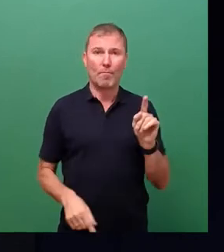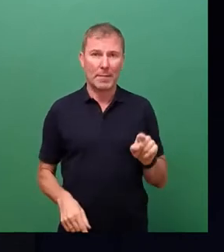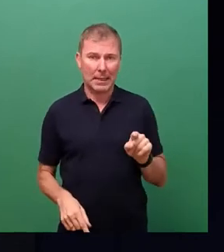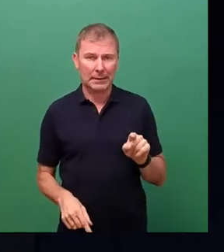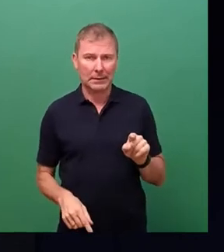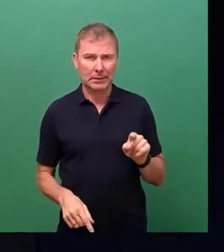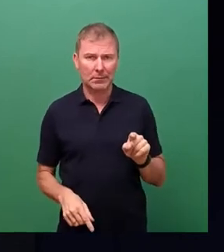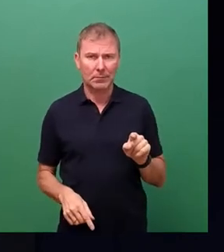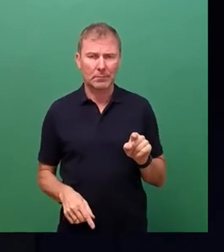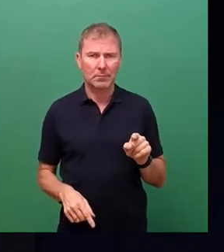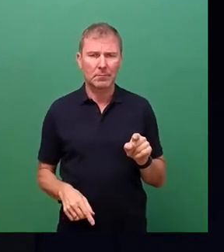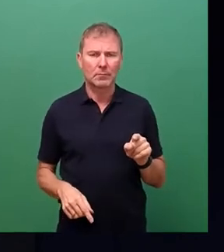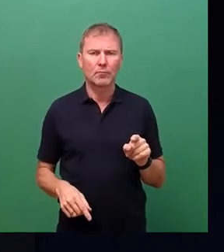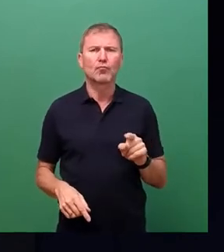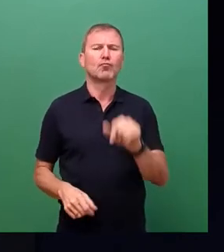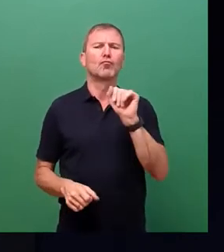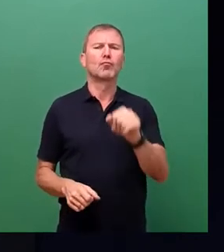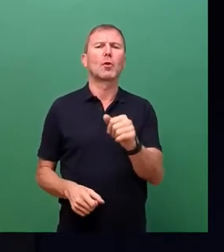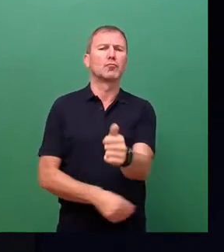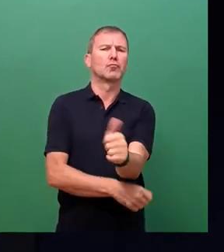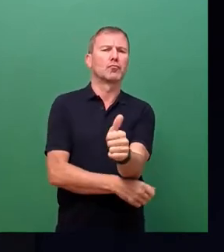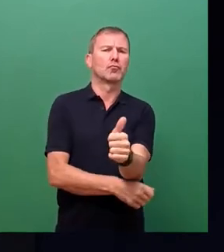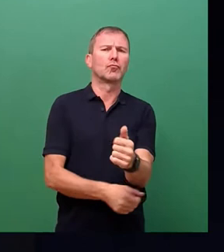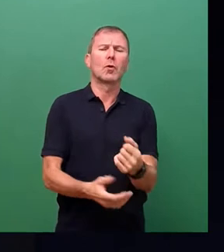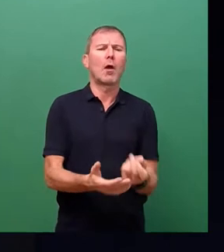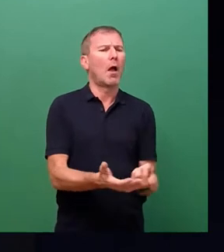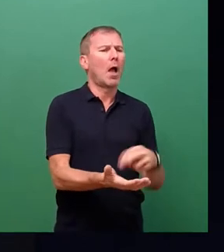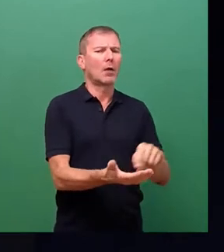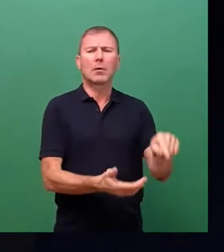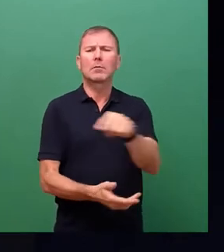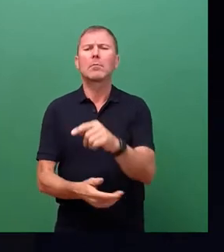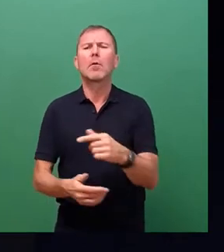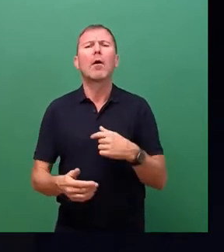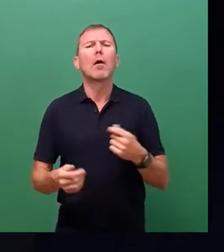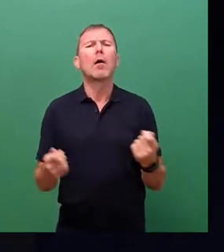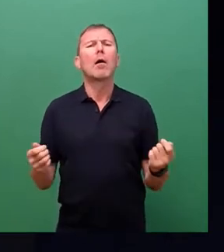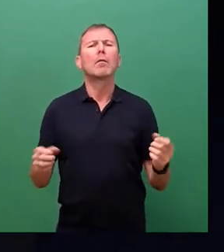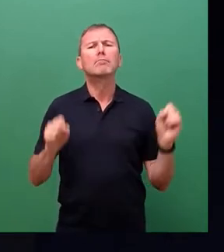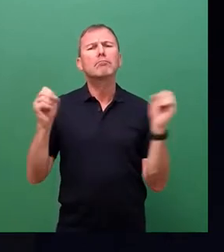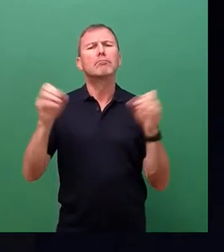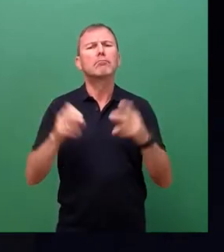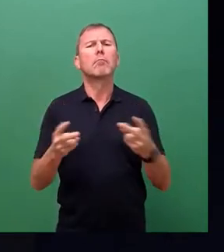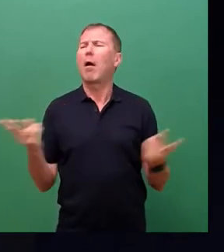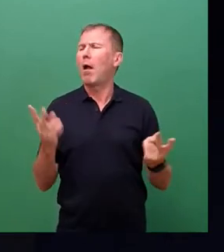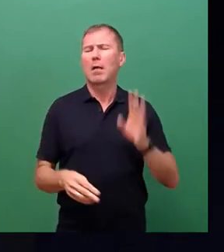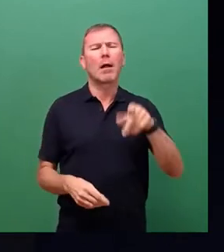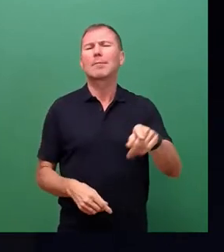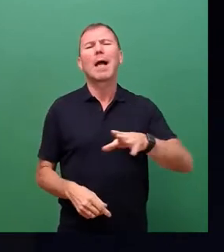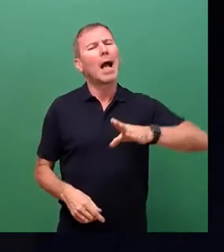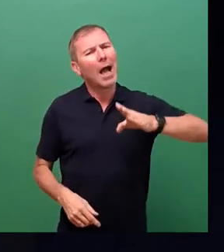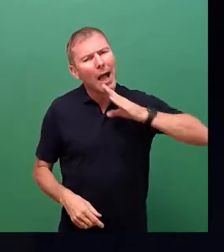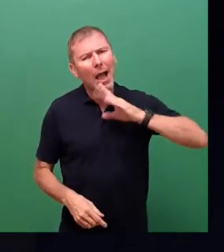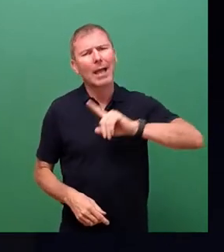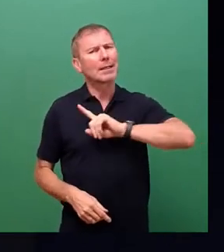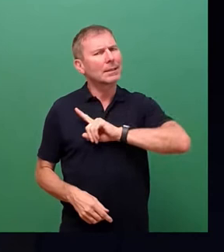Kapazitäten der Erzeugung haben in fast beliebiger Höhe, deren Größe ist nicht hinreichend für den Betrieb des